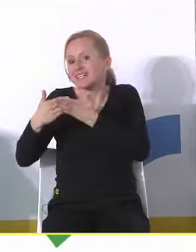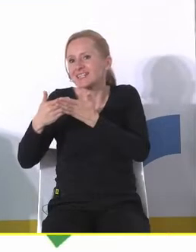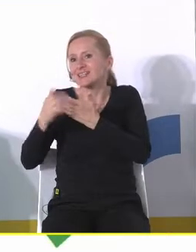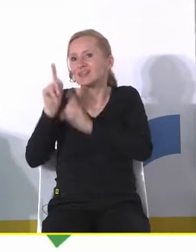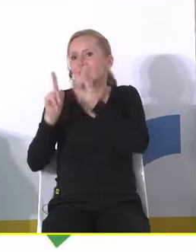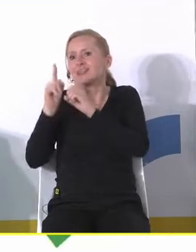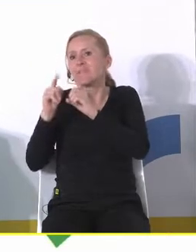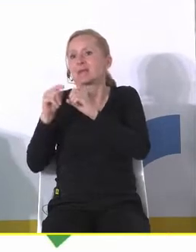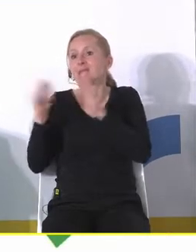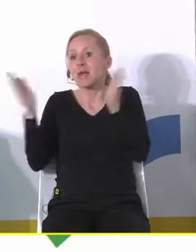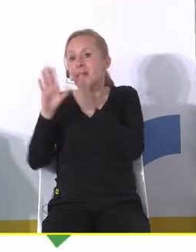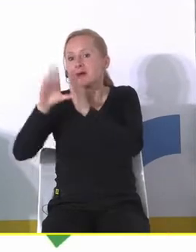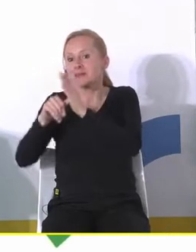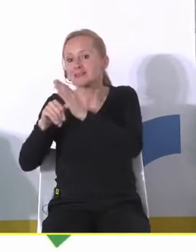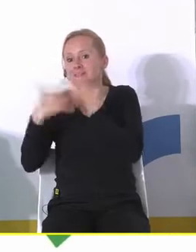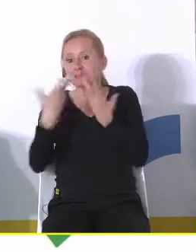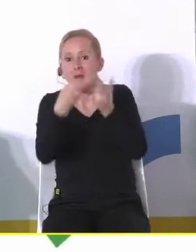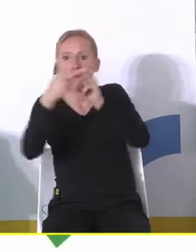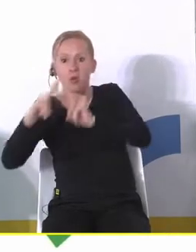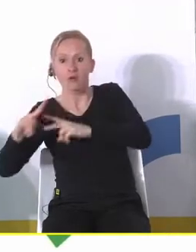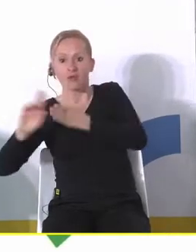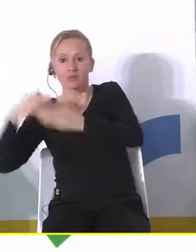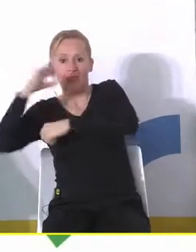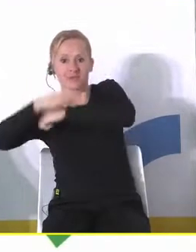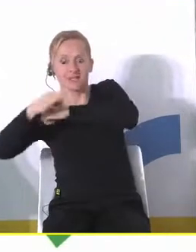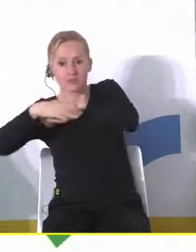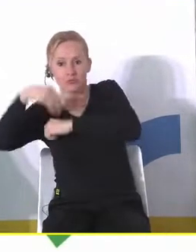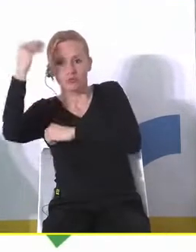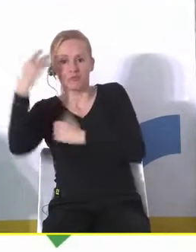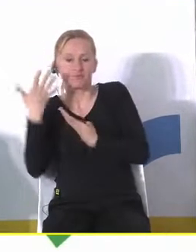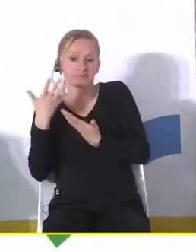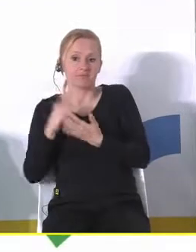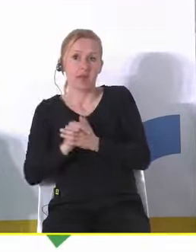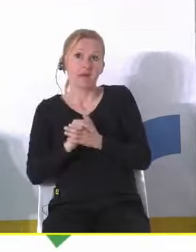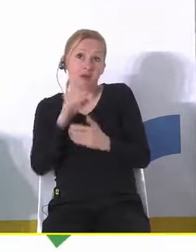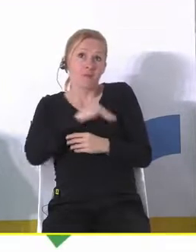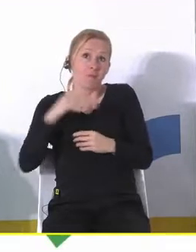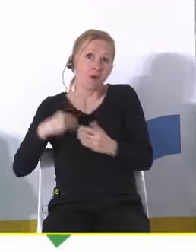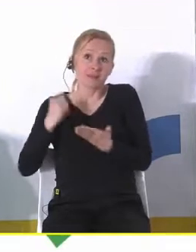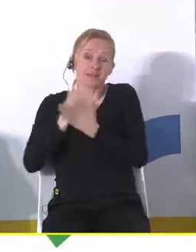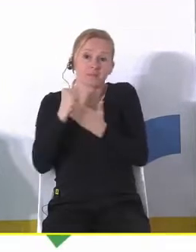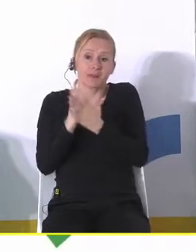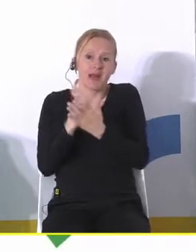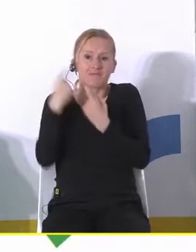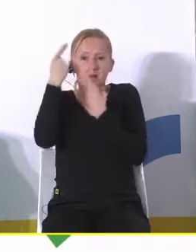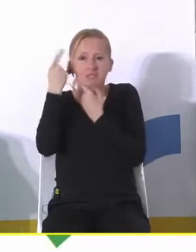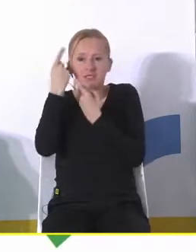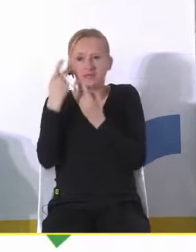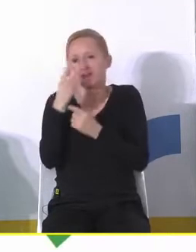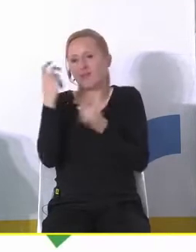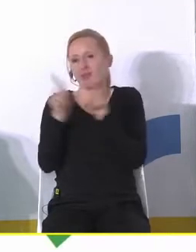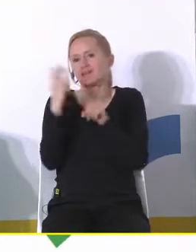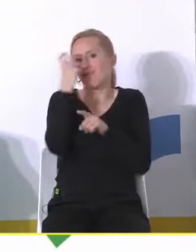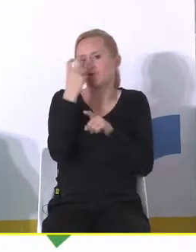atrakcyjne pod względem właśnie powrotów na przykład ze studiów no w Polsce mamy jakby polski kontekst jest też ciekawy pod